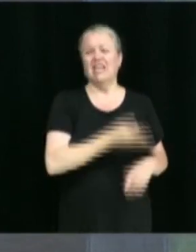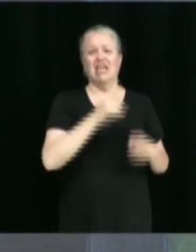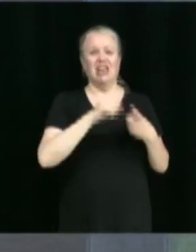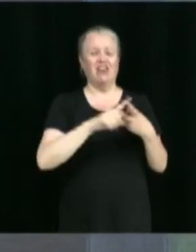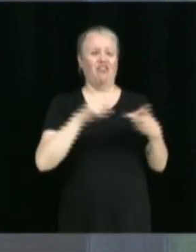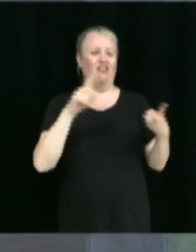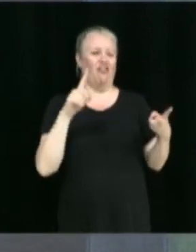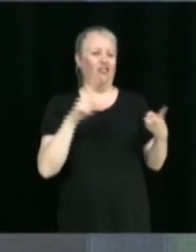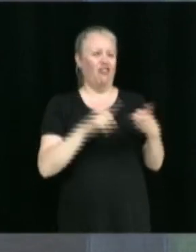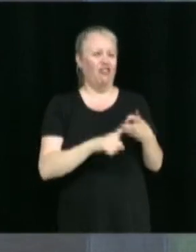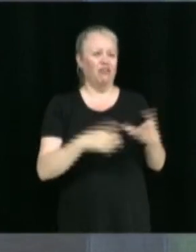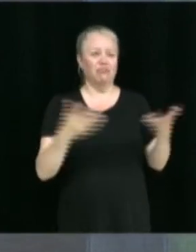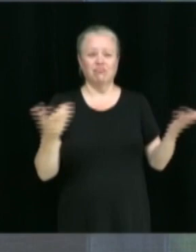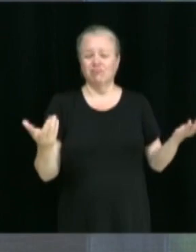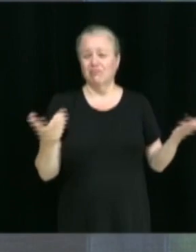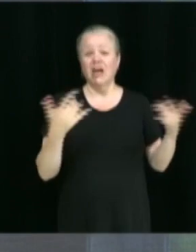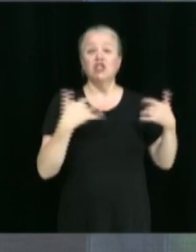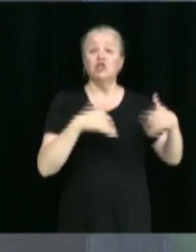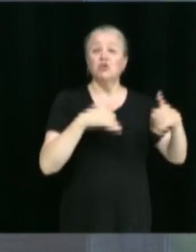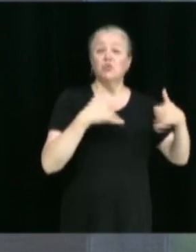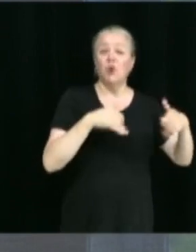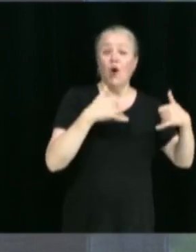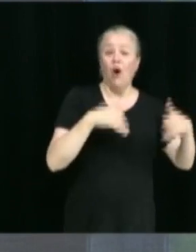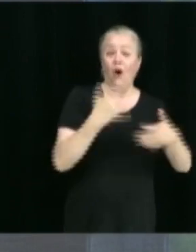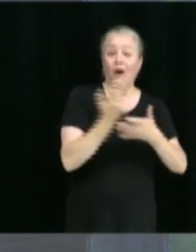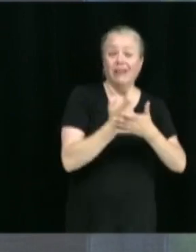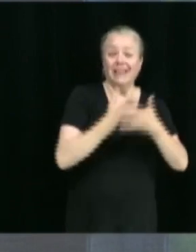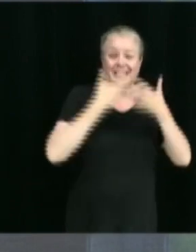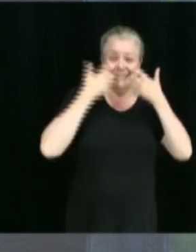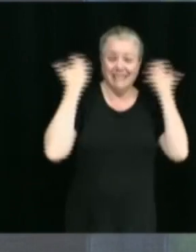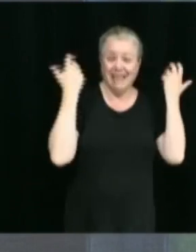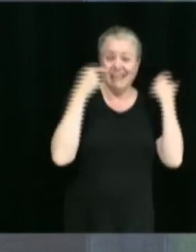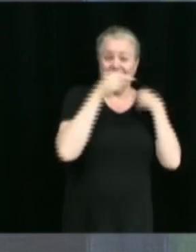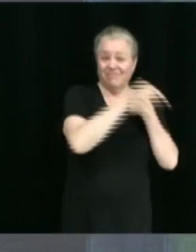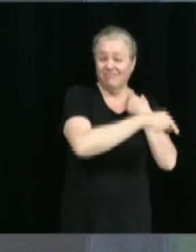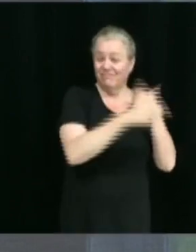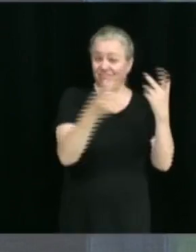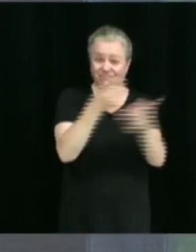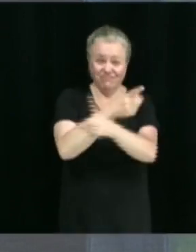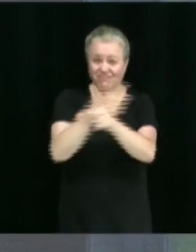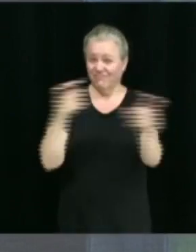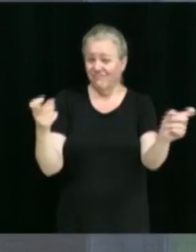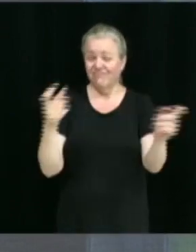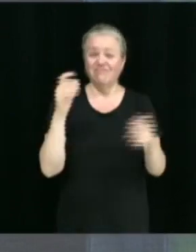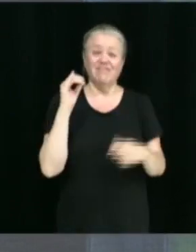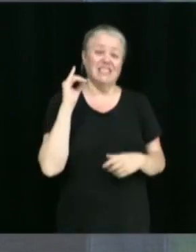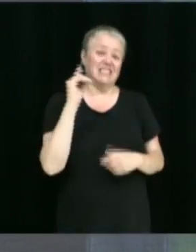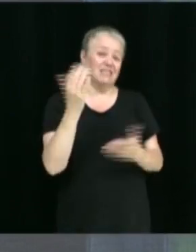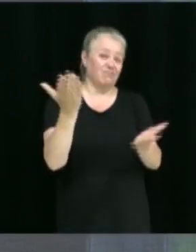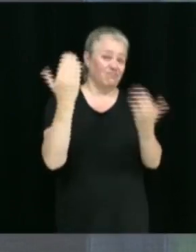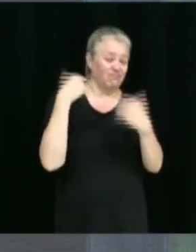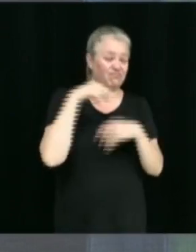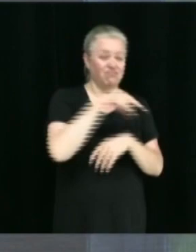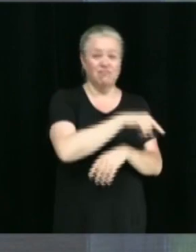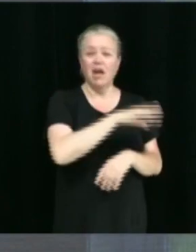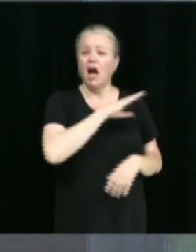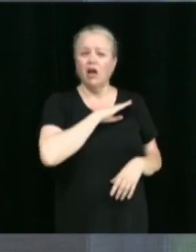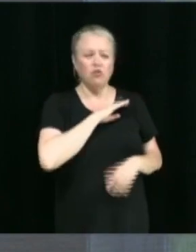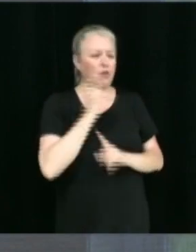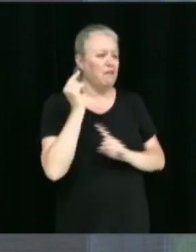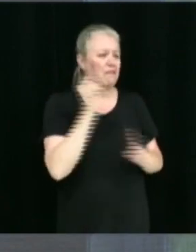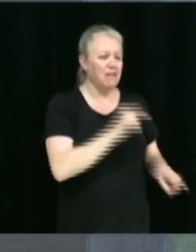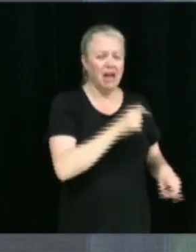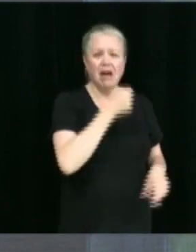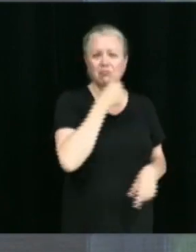il va y avoir les joueurs d'éthique. Donc, c'est une invitation à tous, célébre à tous. Il a deux personnes de la voix également qui vont être là, venir chanter. Donc,